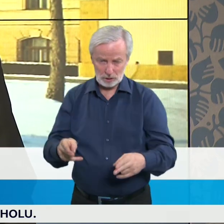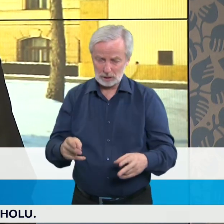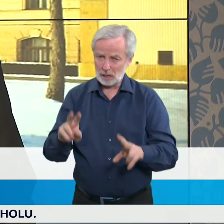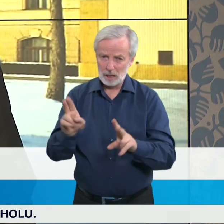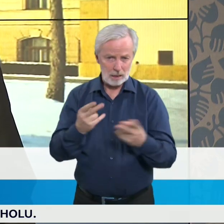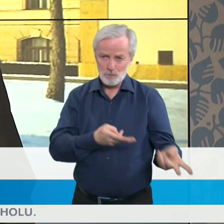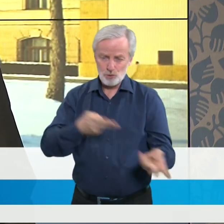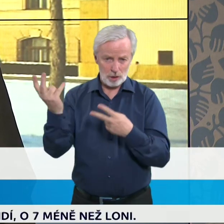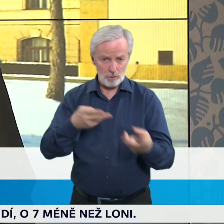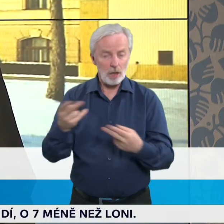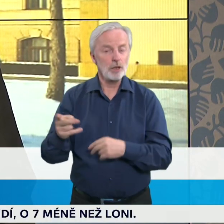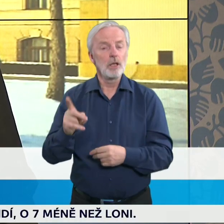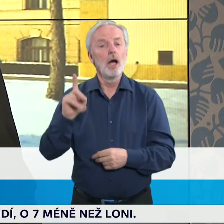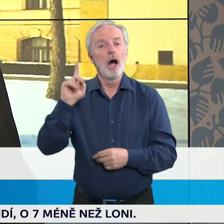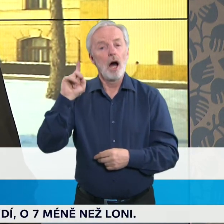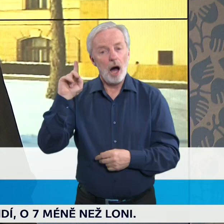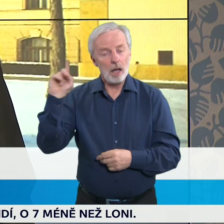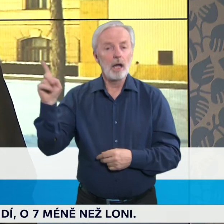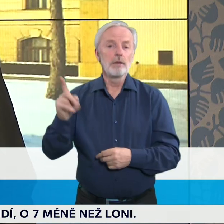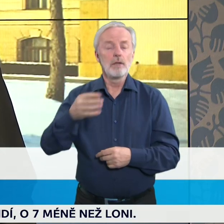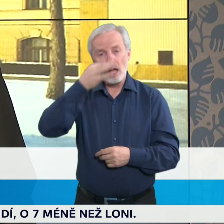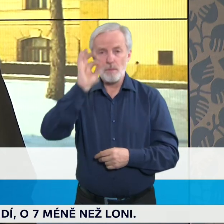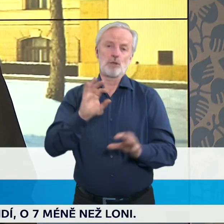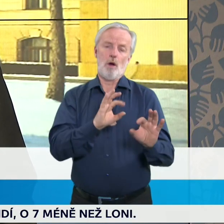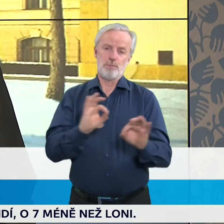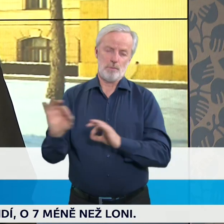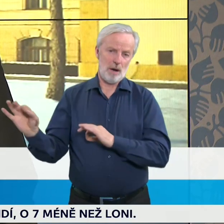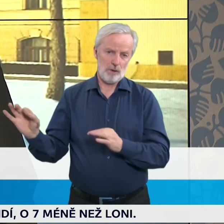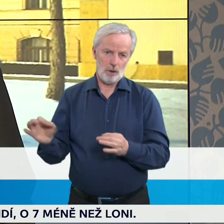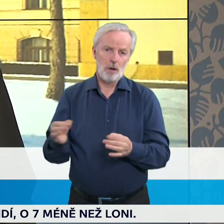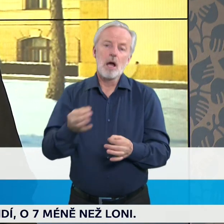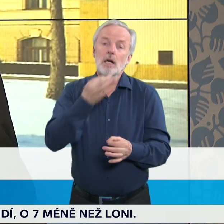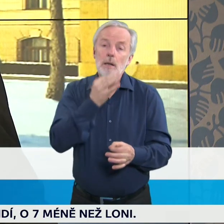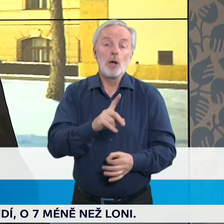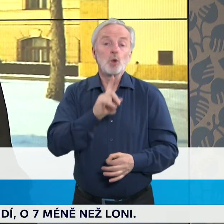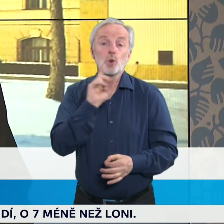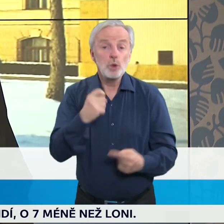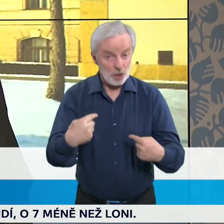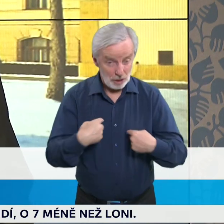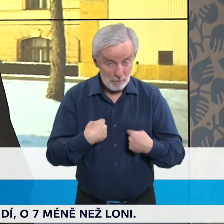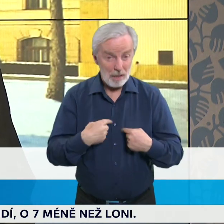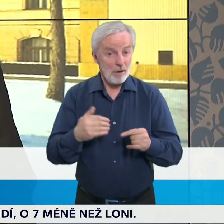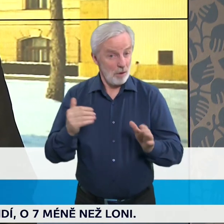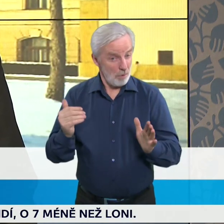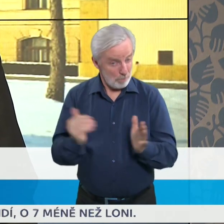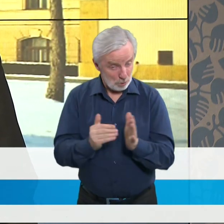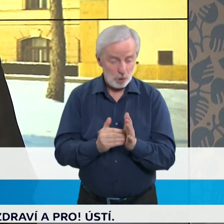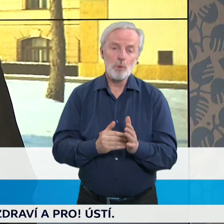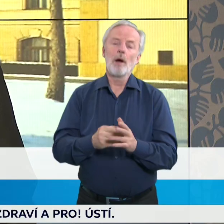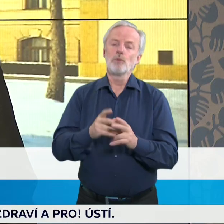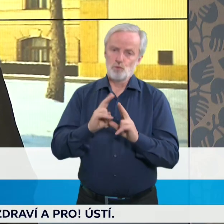sousedé s tou pomocí jsou připraveni, kdybychom to skutečně potřebovali, ale tady musí to posudit především